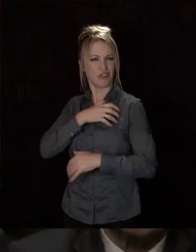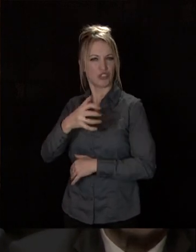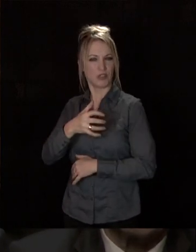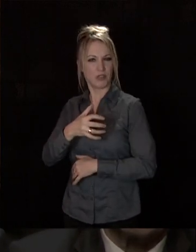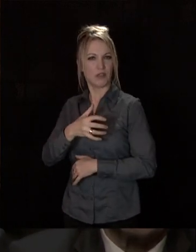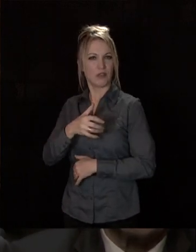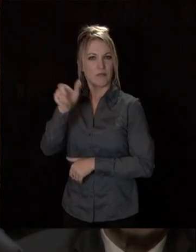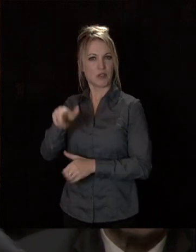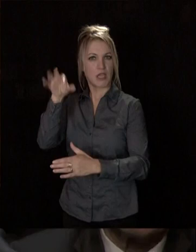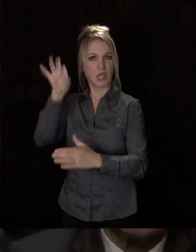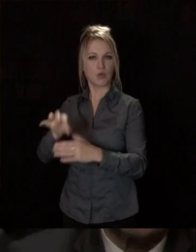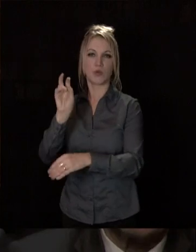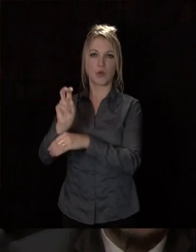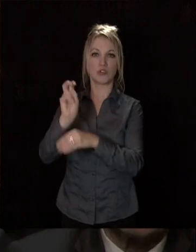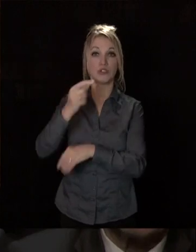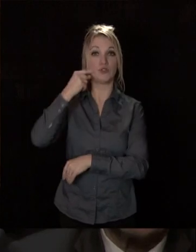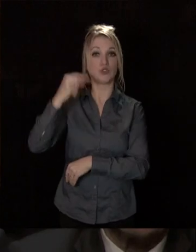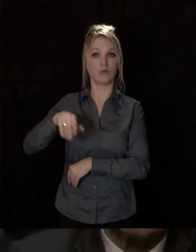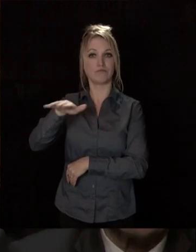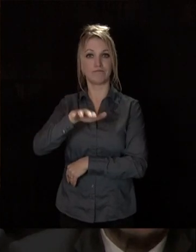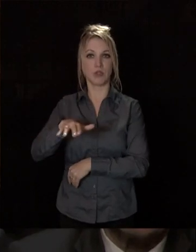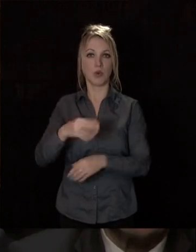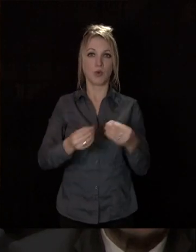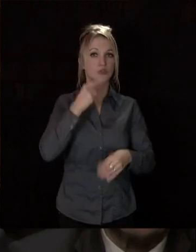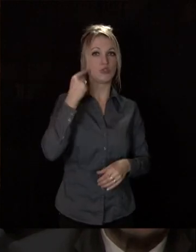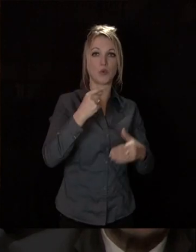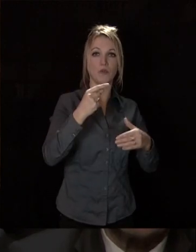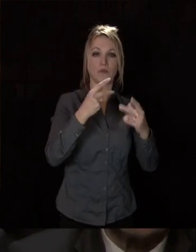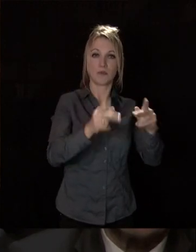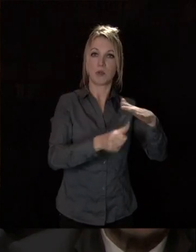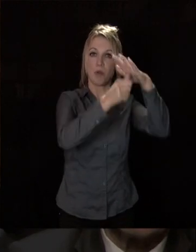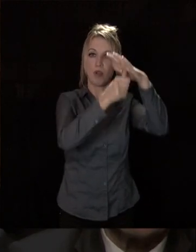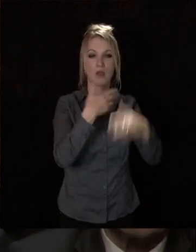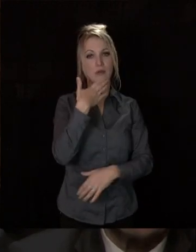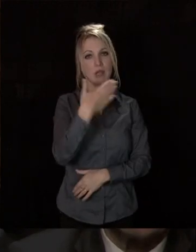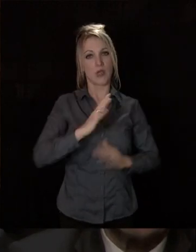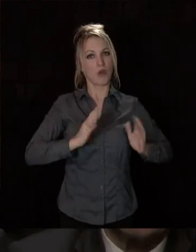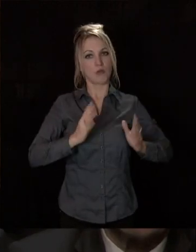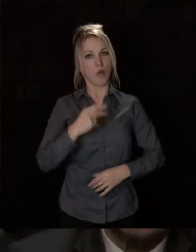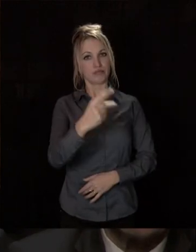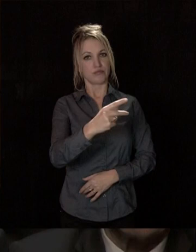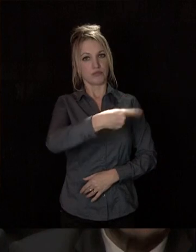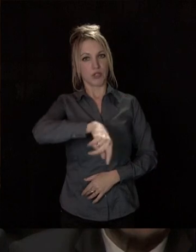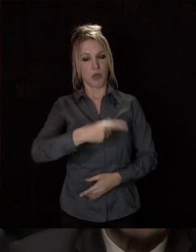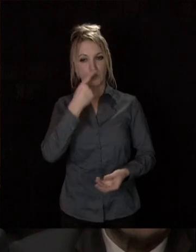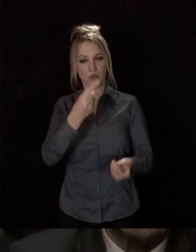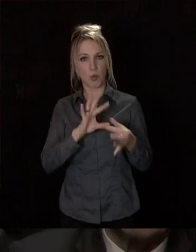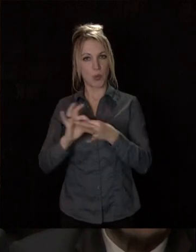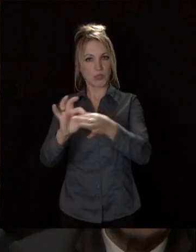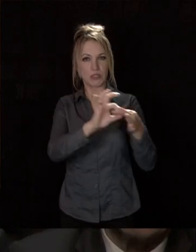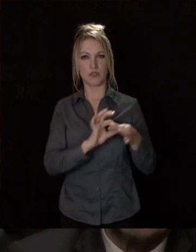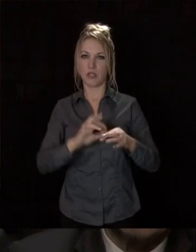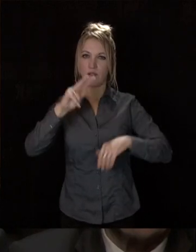des élus écologistes de Dijon et de Dijon Métropole dont je veux saluer leur engagement et leur sens du collectif